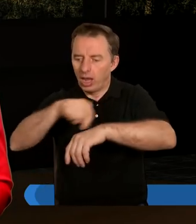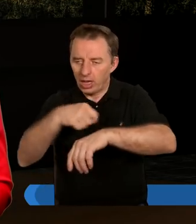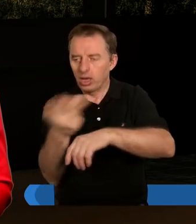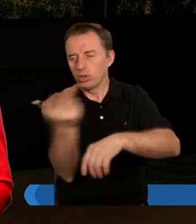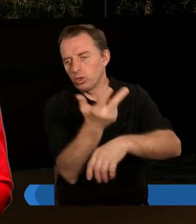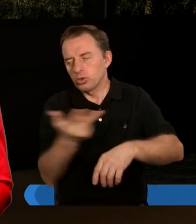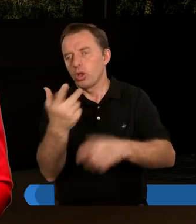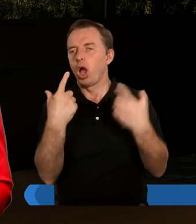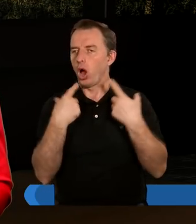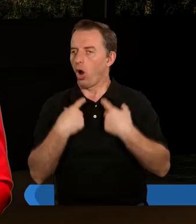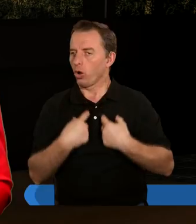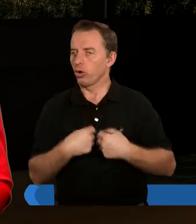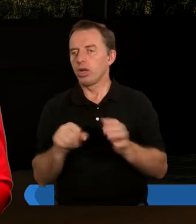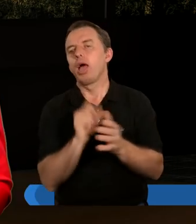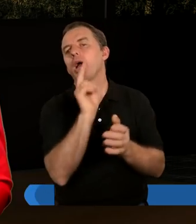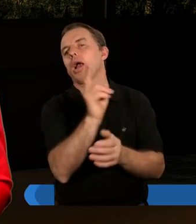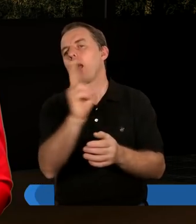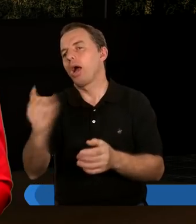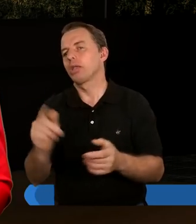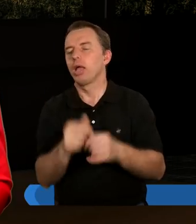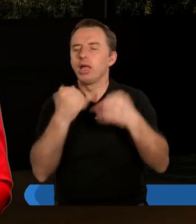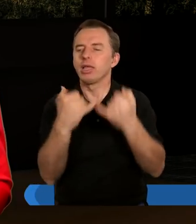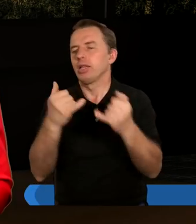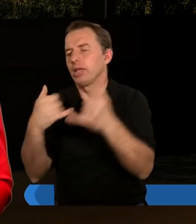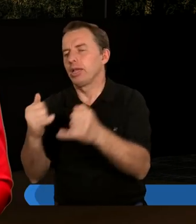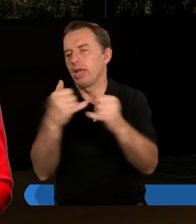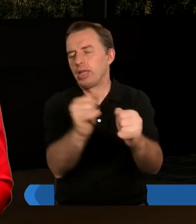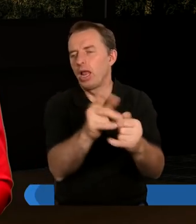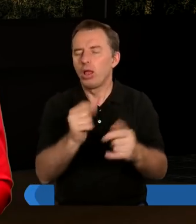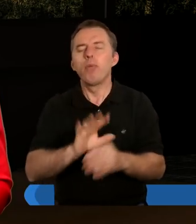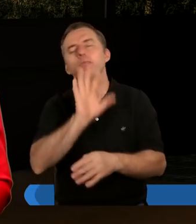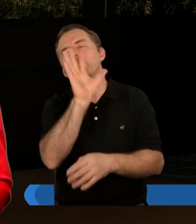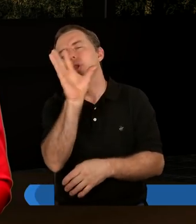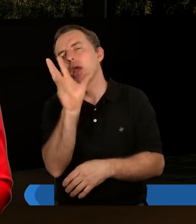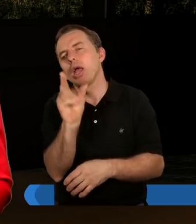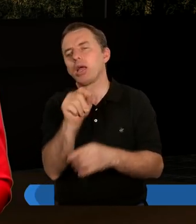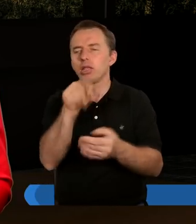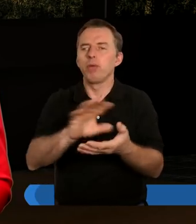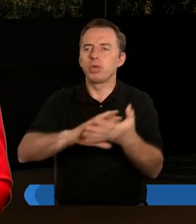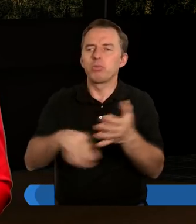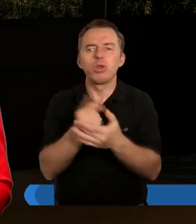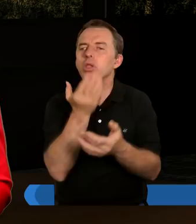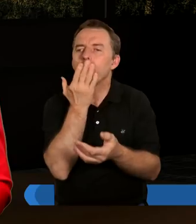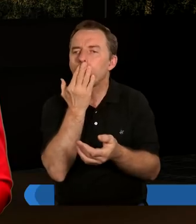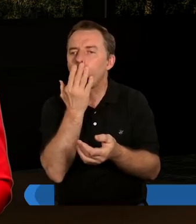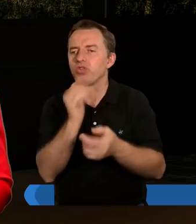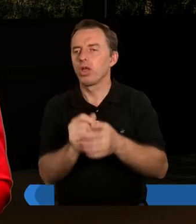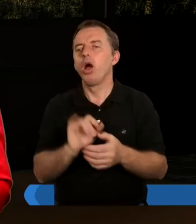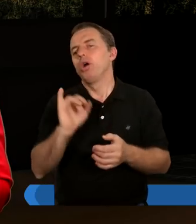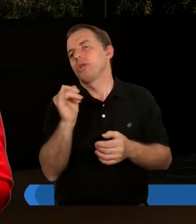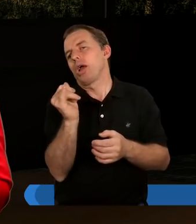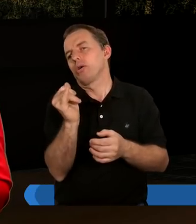lekcja dla ich trójki. Dla każdego jakaś inna. Ale co jest piękne, że przynajmniej Biblia tutaj nie mówi